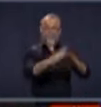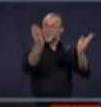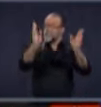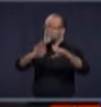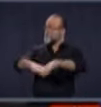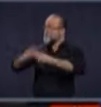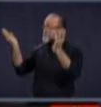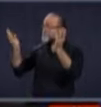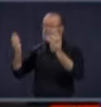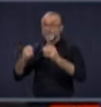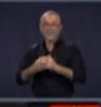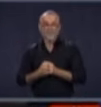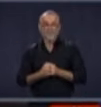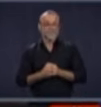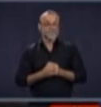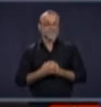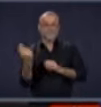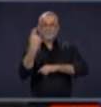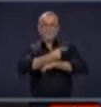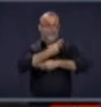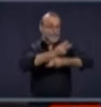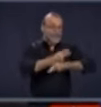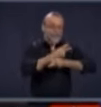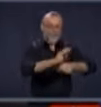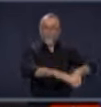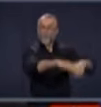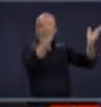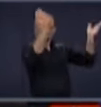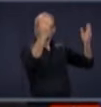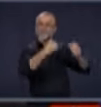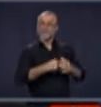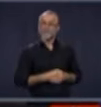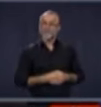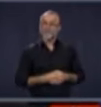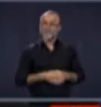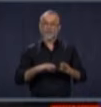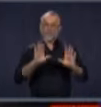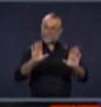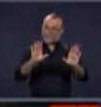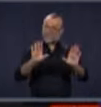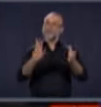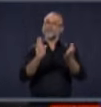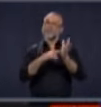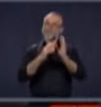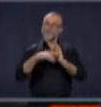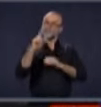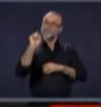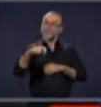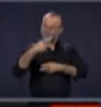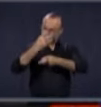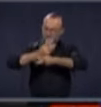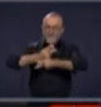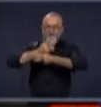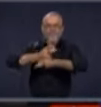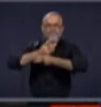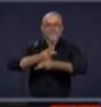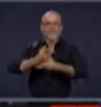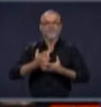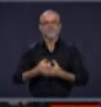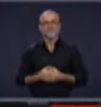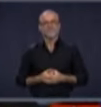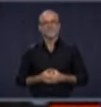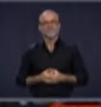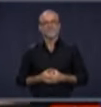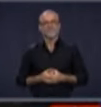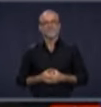réouvrir les commerces de détail, les services de garde, nous avons besoin d